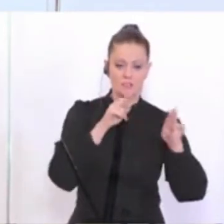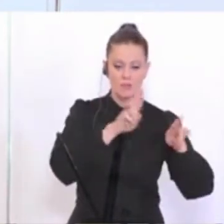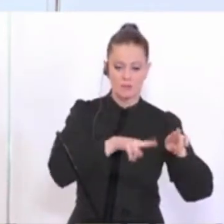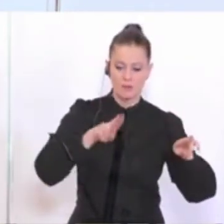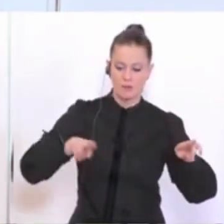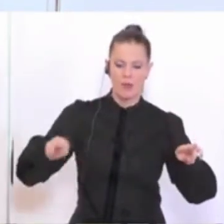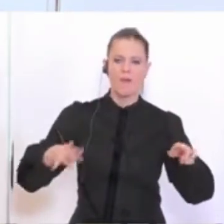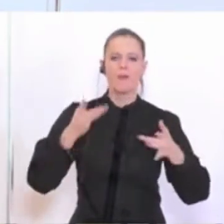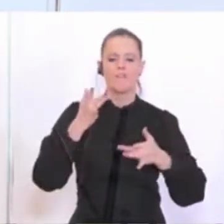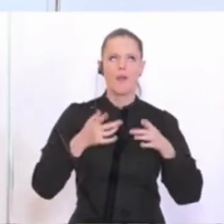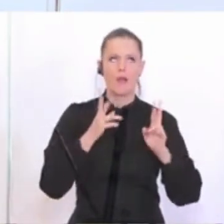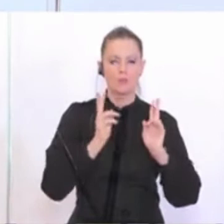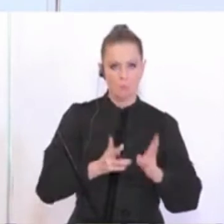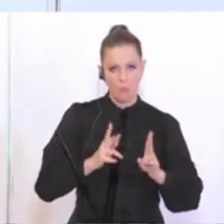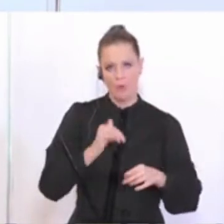auch noch.